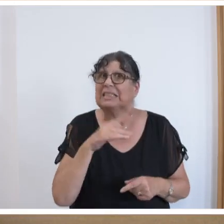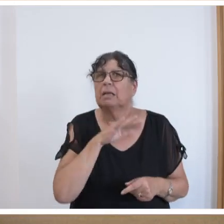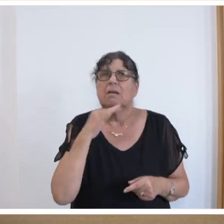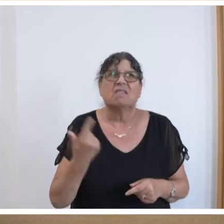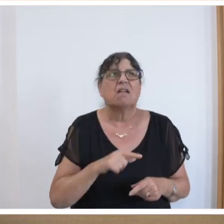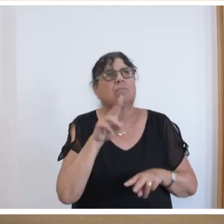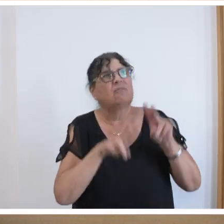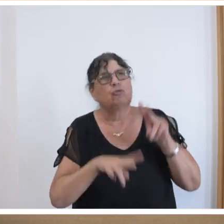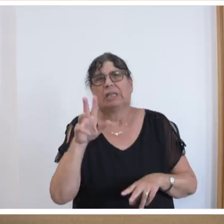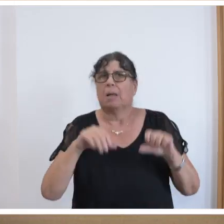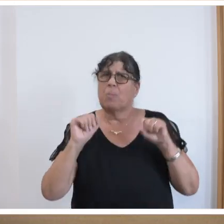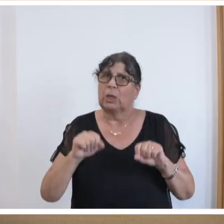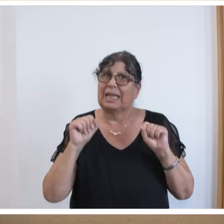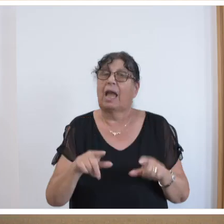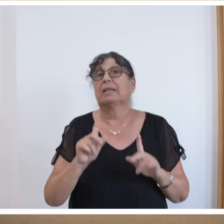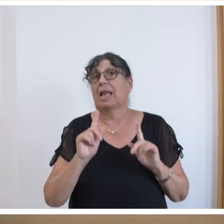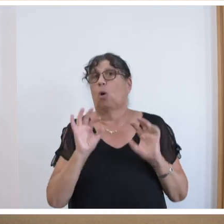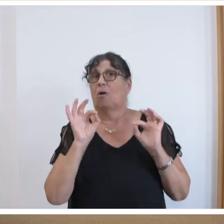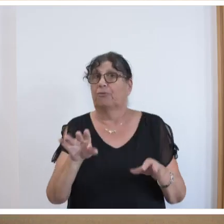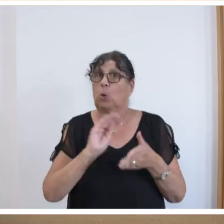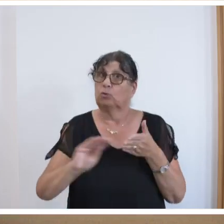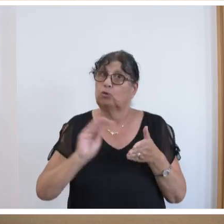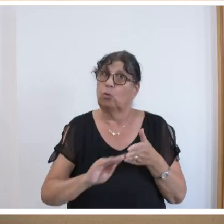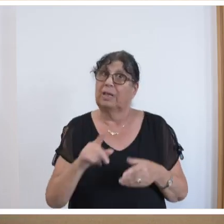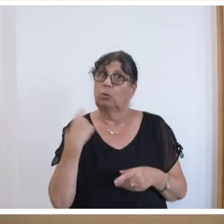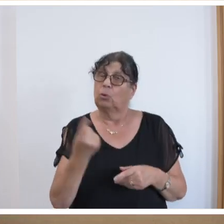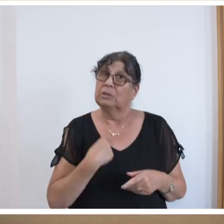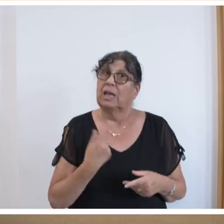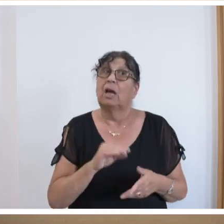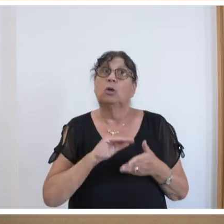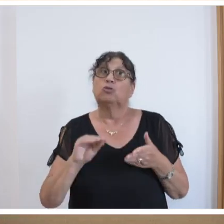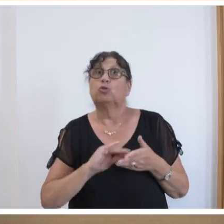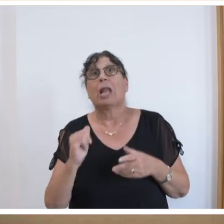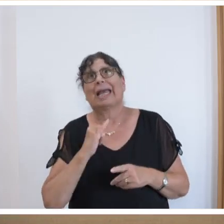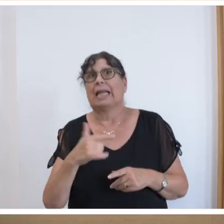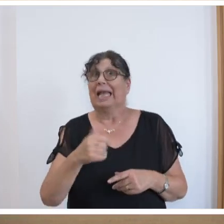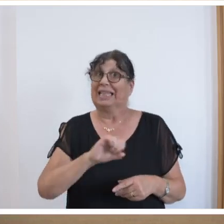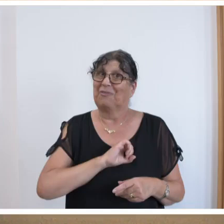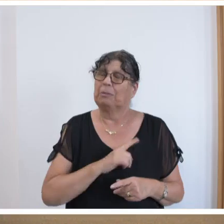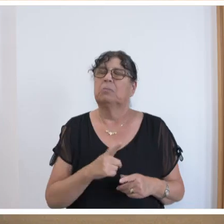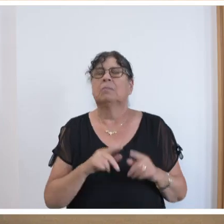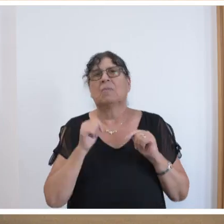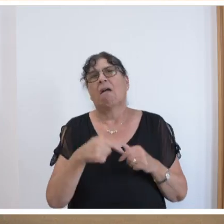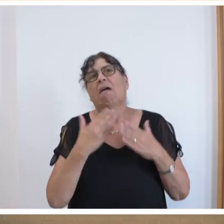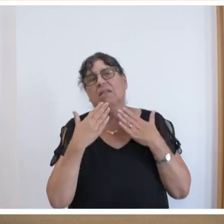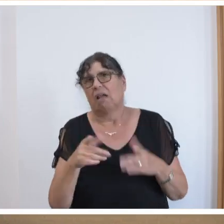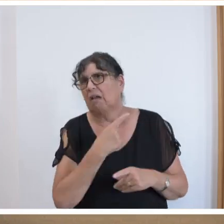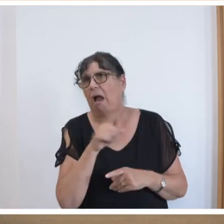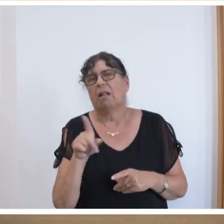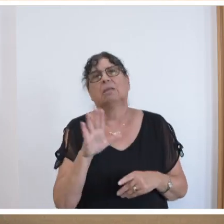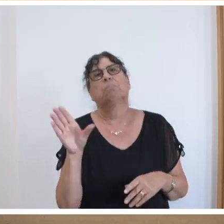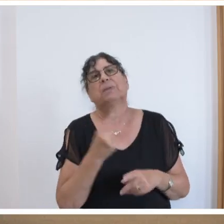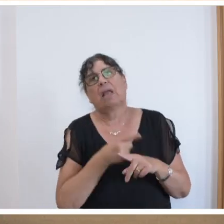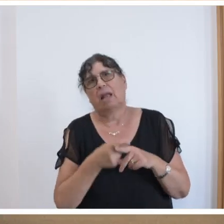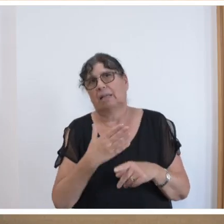tatsächlich auch ein Gewinn für unsere Schulen und vor allem für unsere Schülerinnen und Schüler. Ich danke allen, die sich beteiligt haben an diesem